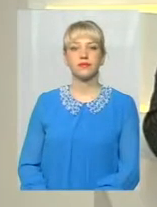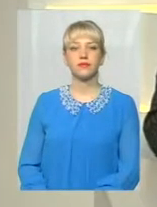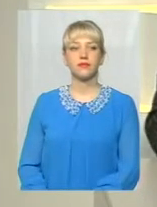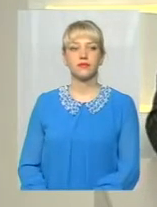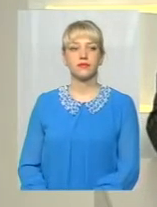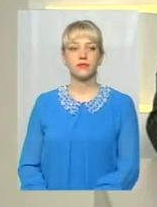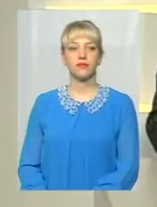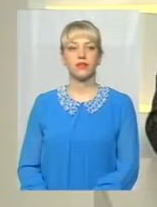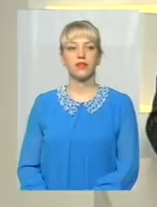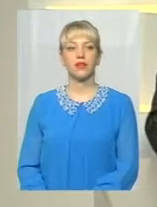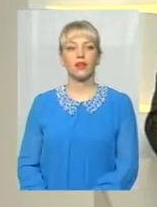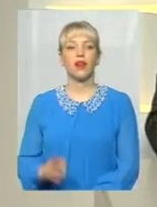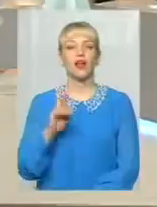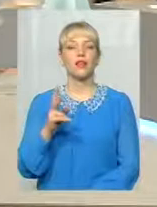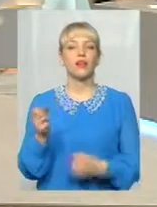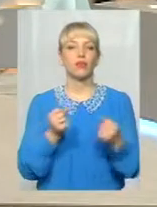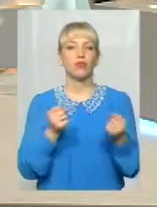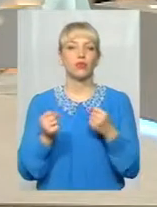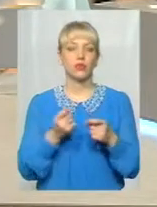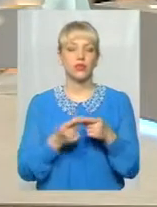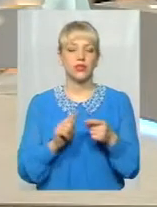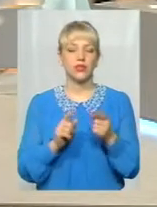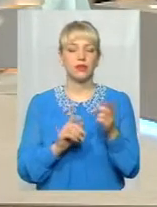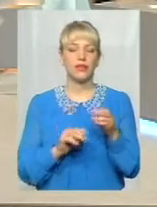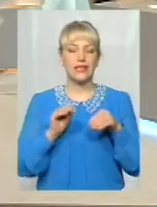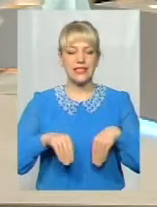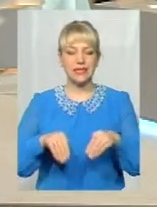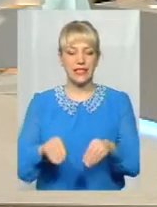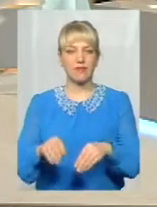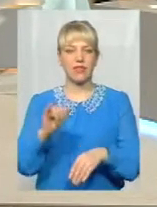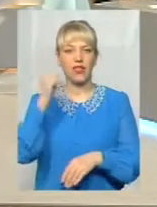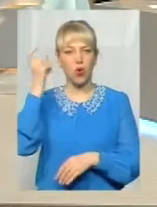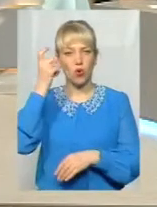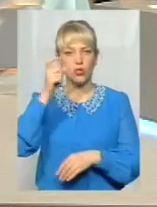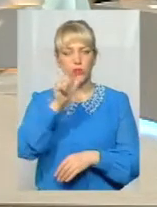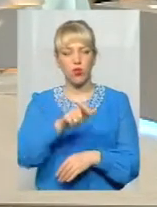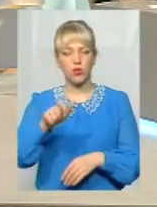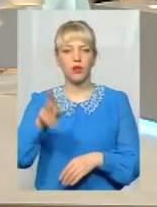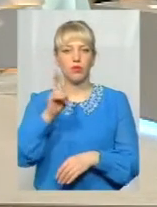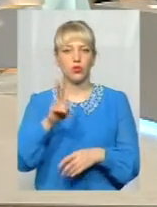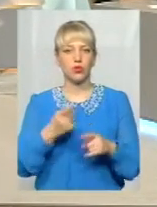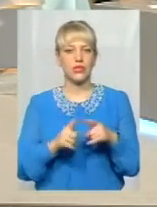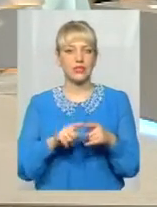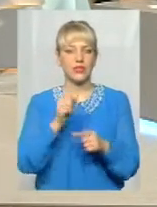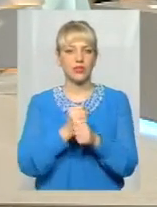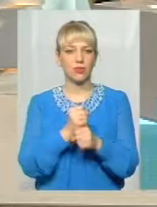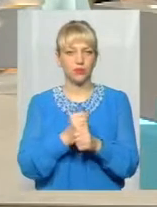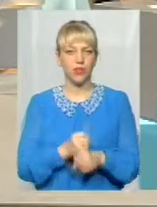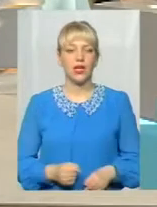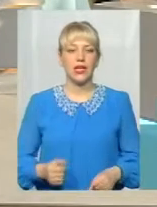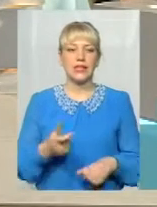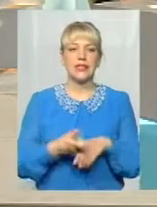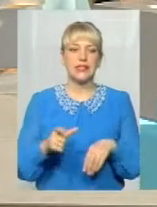Пане Андрію, а як боротися з тими садівниками, господарями, які все ж таки дозволяють? Ну, самий